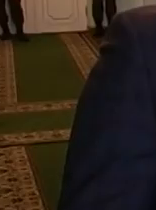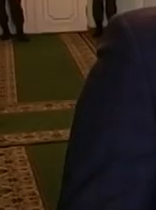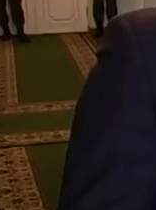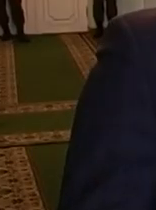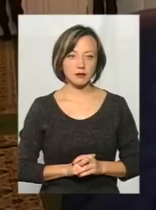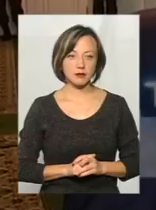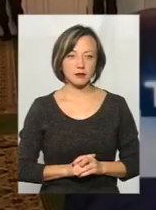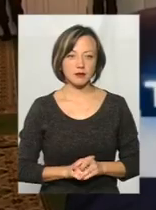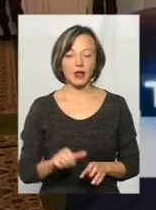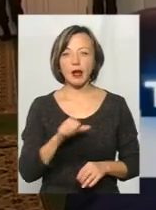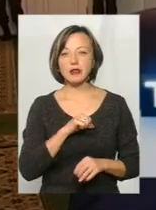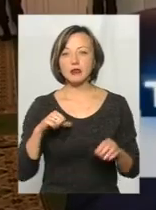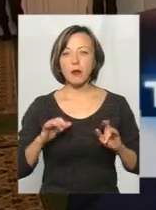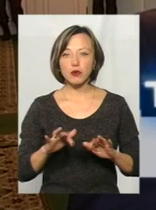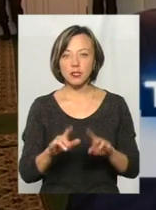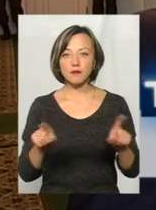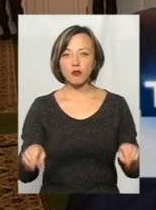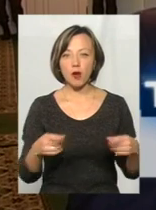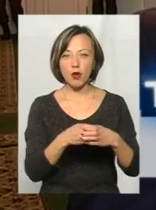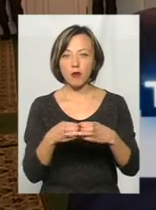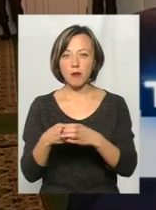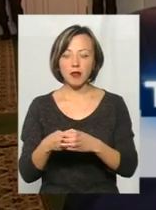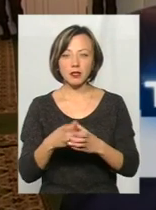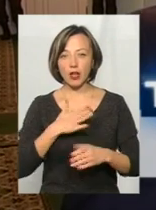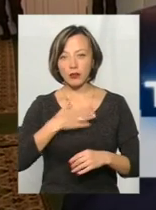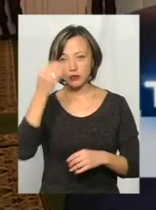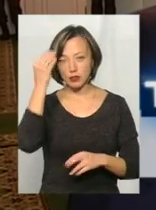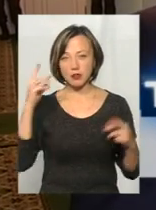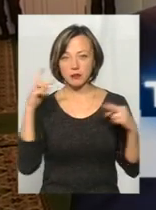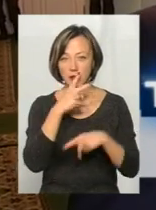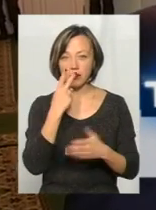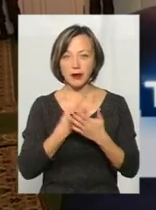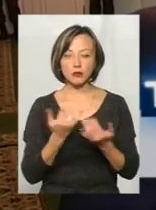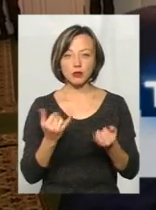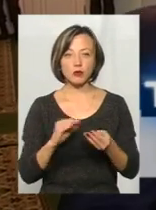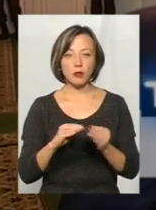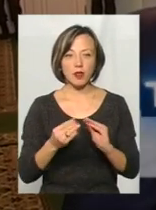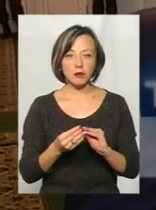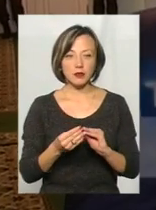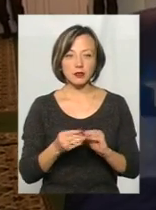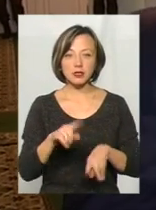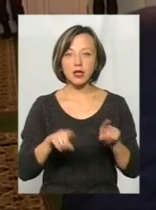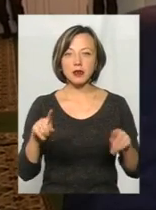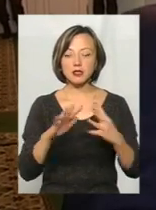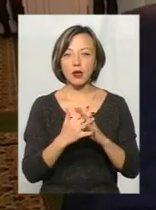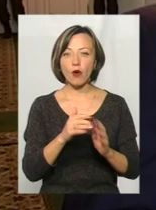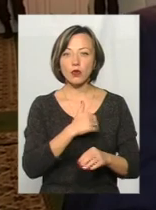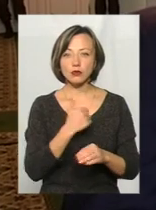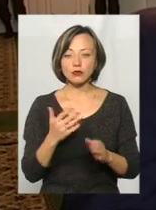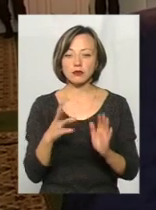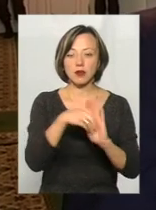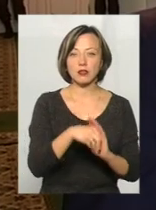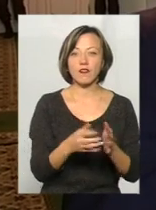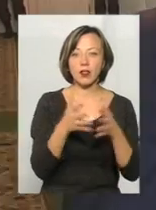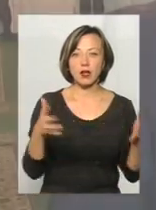Сам процес формування громад з нашої точки зору йде неправильно, тому що там, ви бачите, сільніки проблеми. Деякі села хочуть до великих міст,